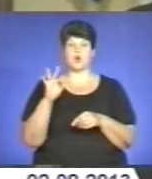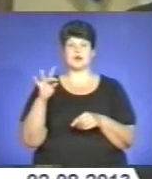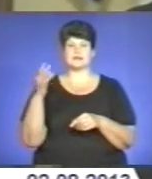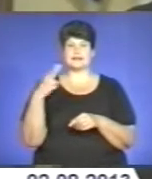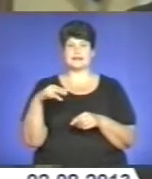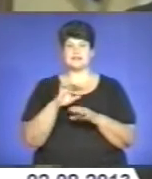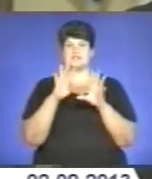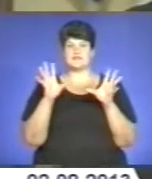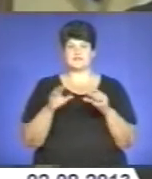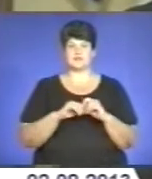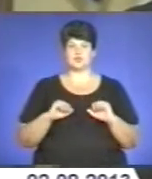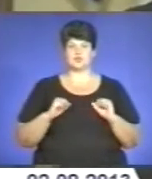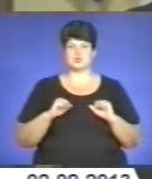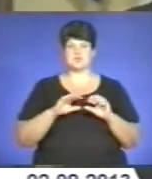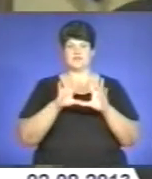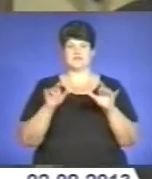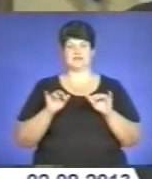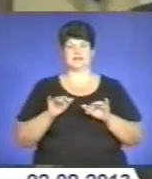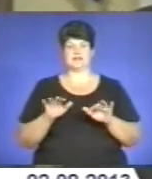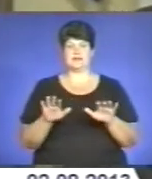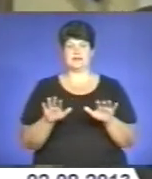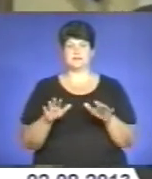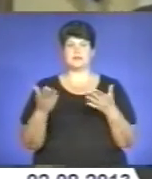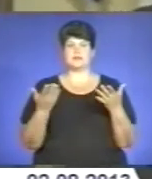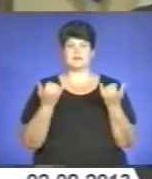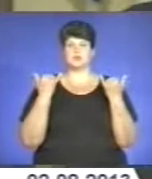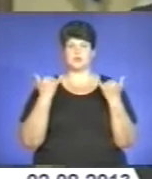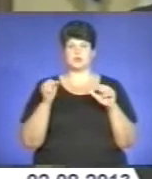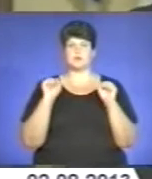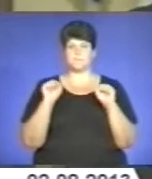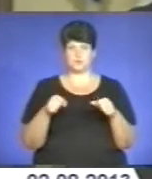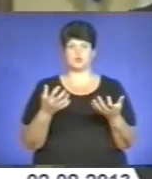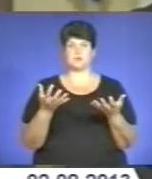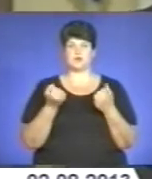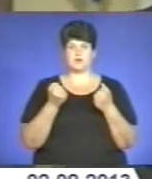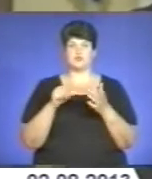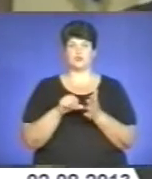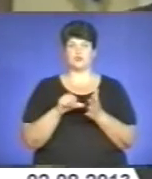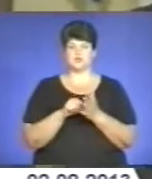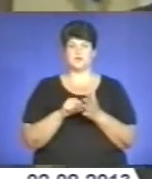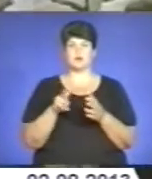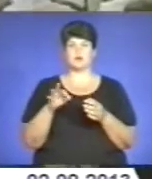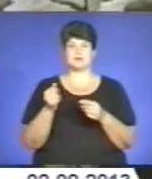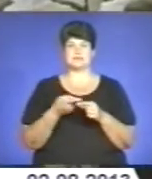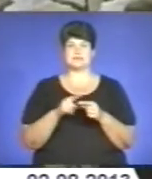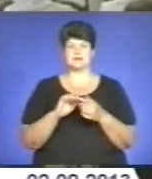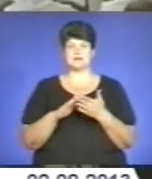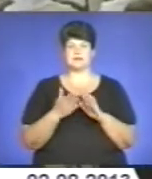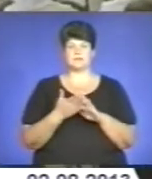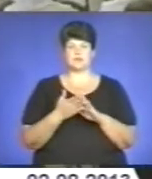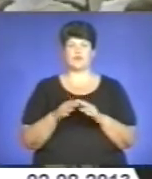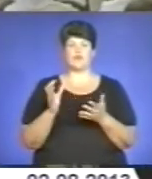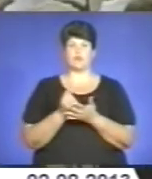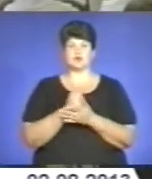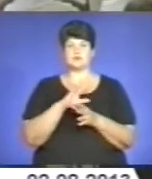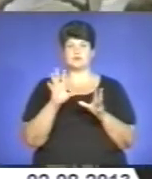зусиль, всіх дій, всіх структур, які сьогодні можуть приймати участь в локалізації таких ситуацій. Поралися з ситуацією